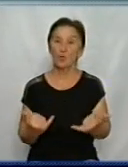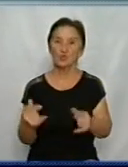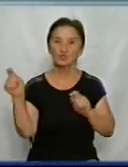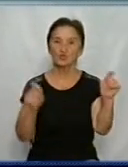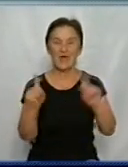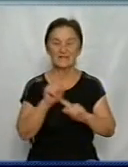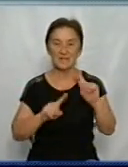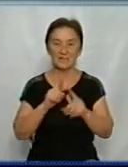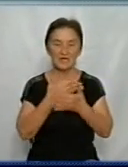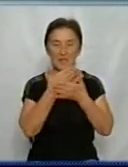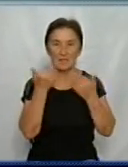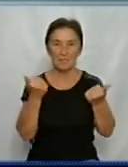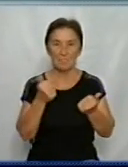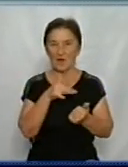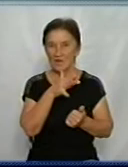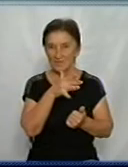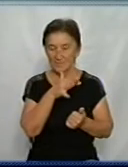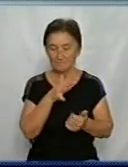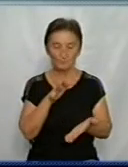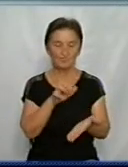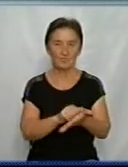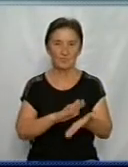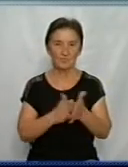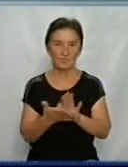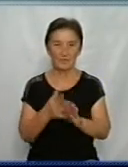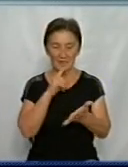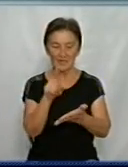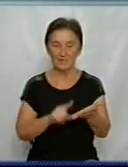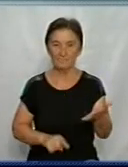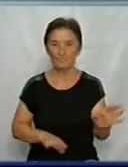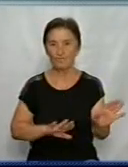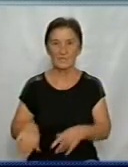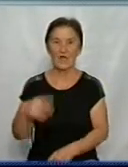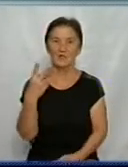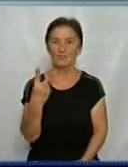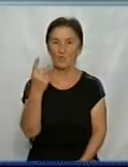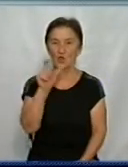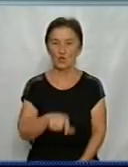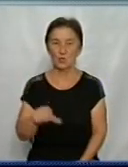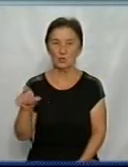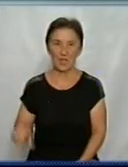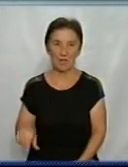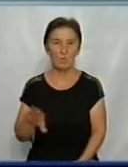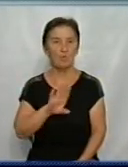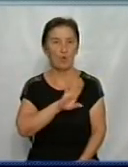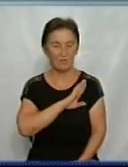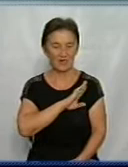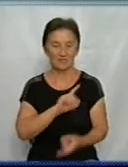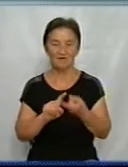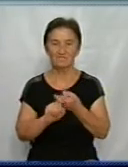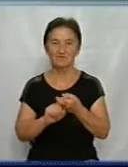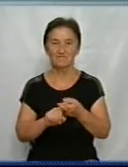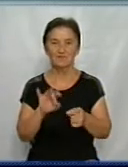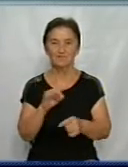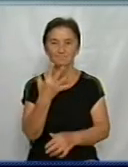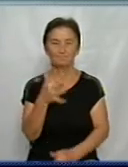не мала часу ознайомитися з питанням. Двоє людей померли за добу від ускладнень, викликаних коронавірусом. Це 55